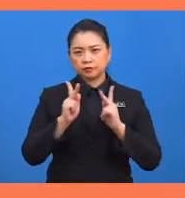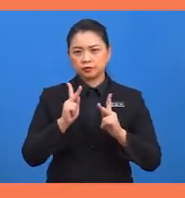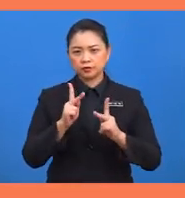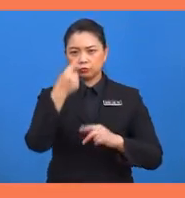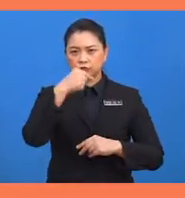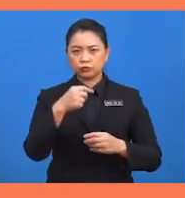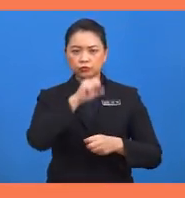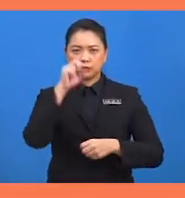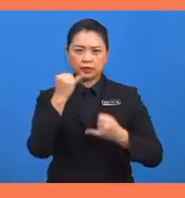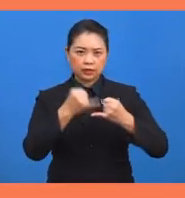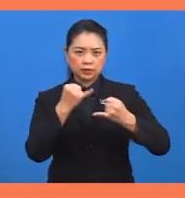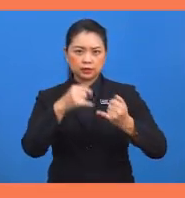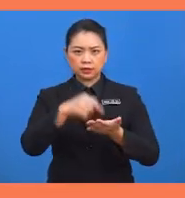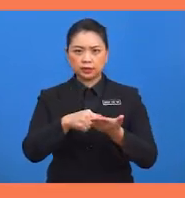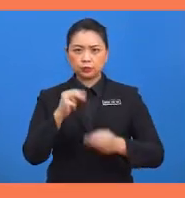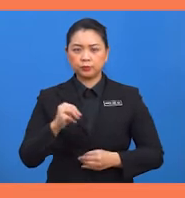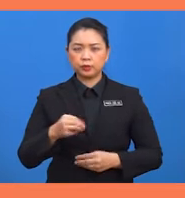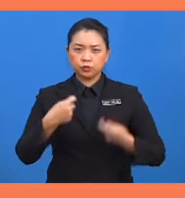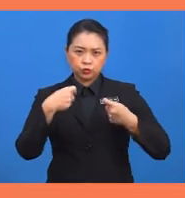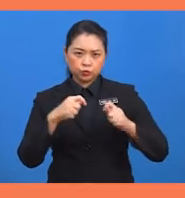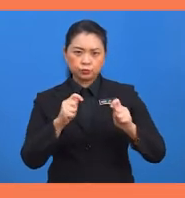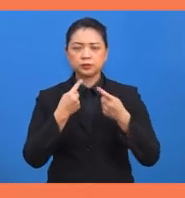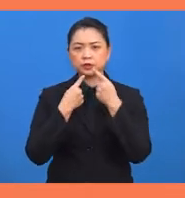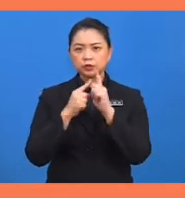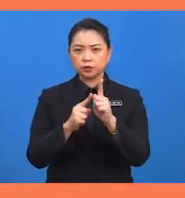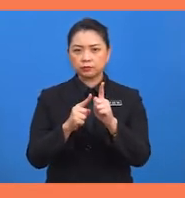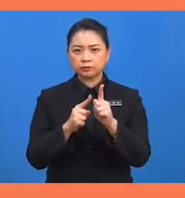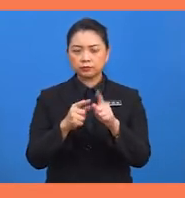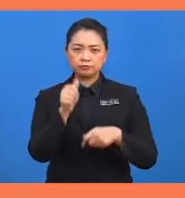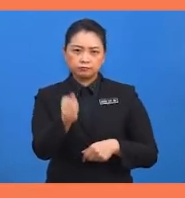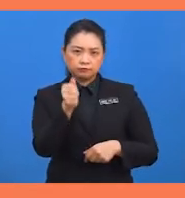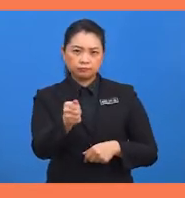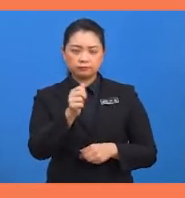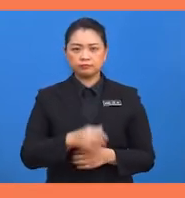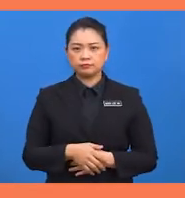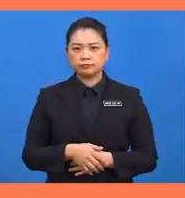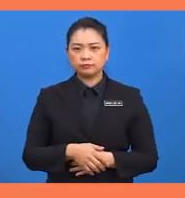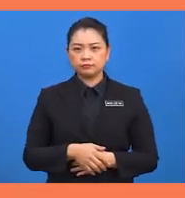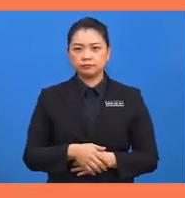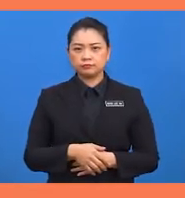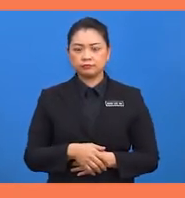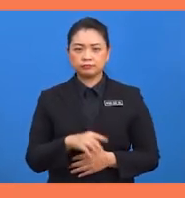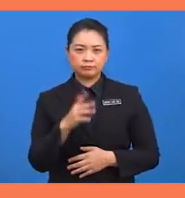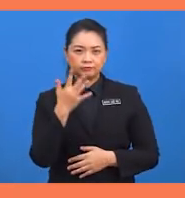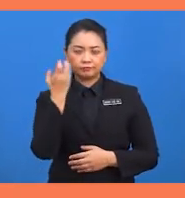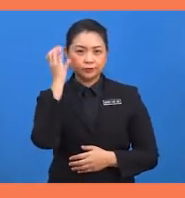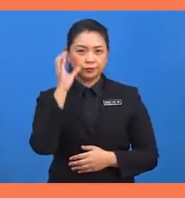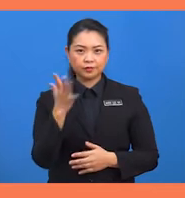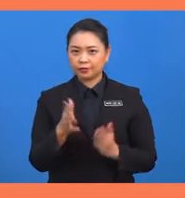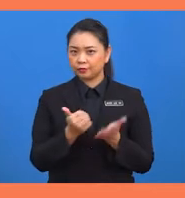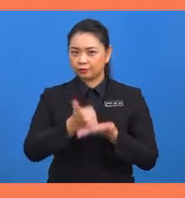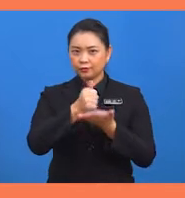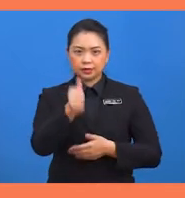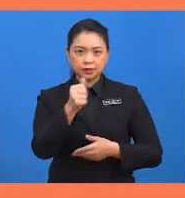soalan terakhir ini, murid-murid cuba jawab soalan ini secara bersendirian, tanpa bimbingan